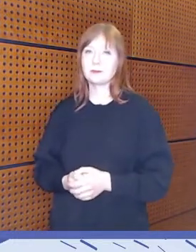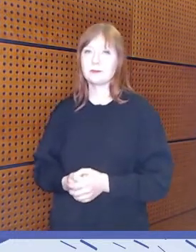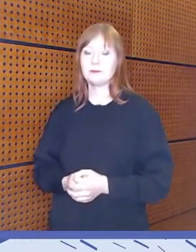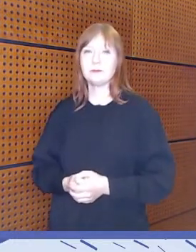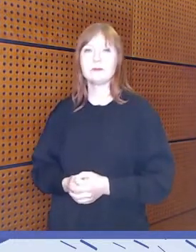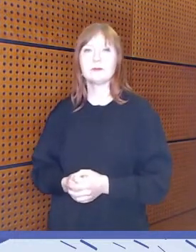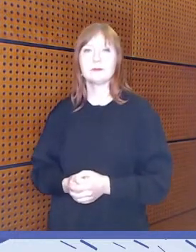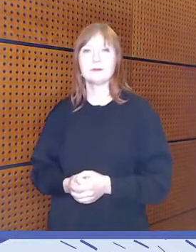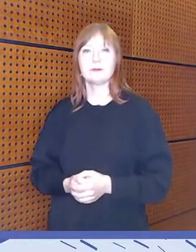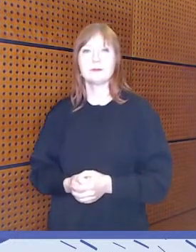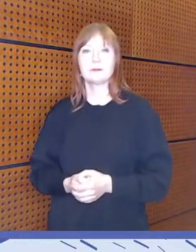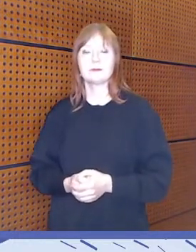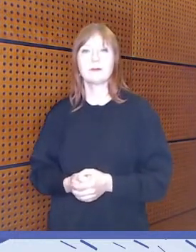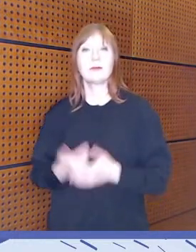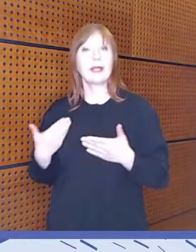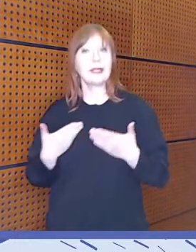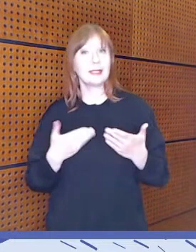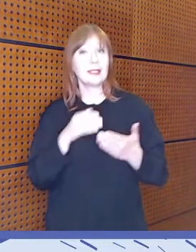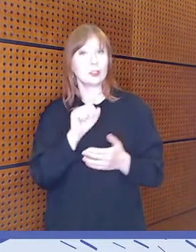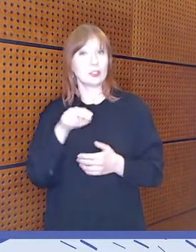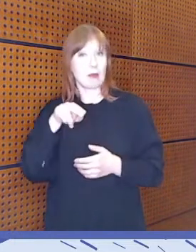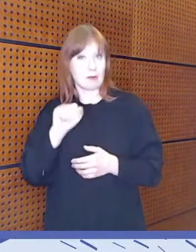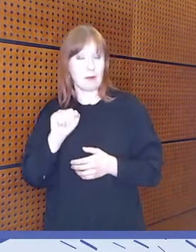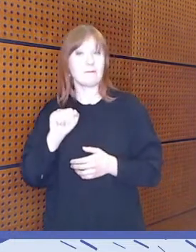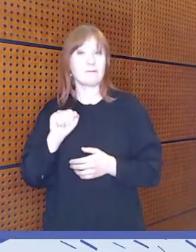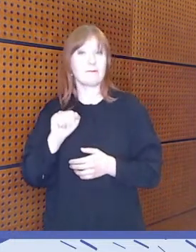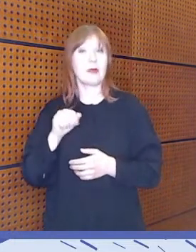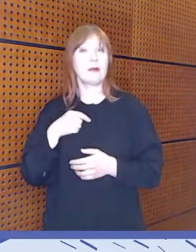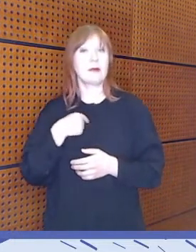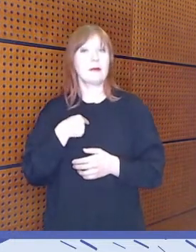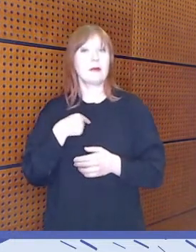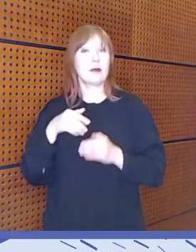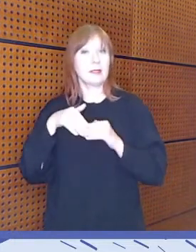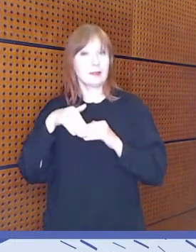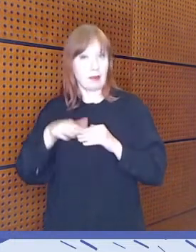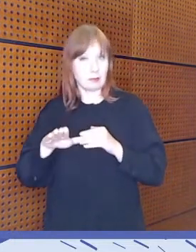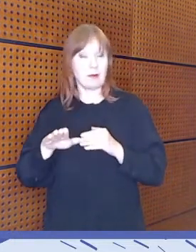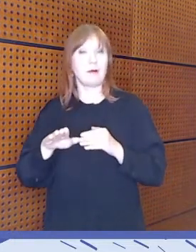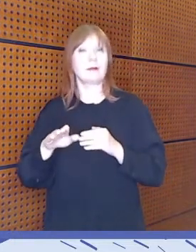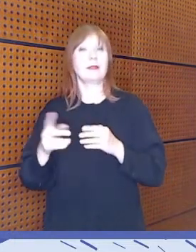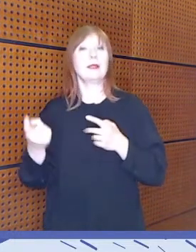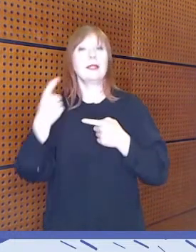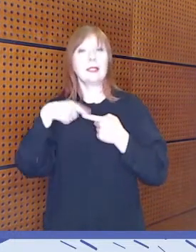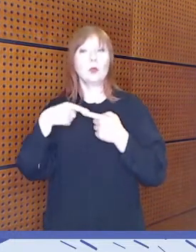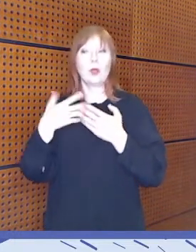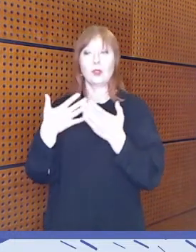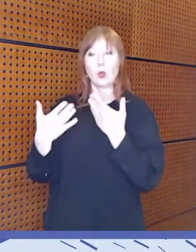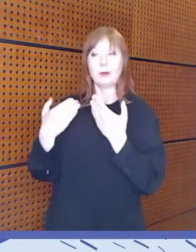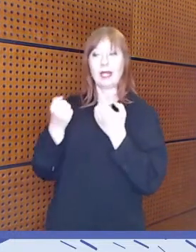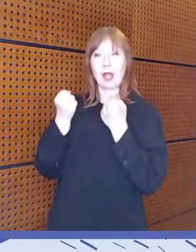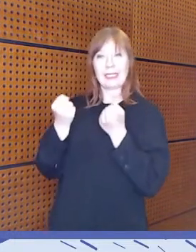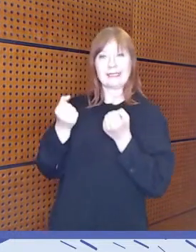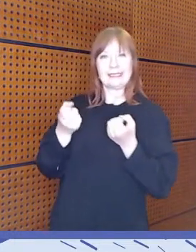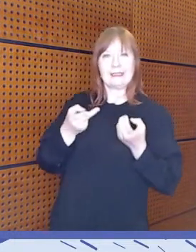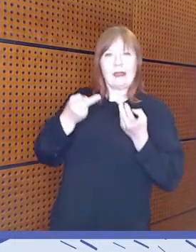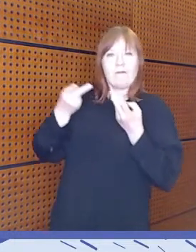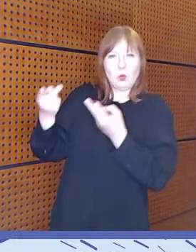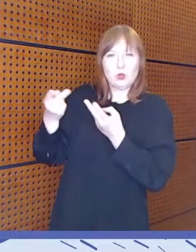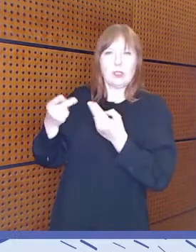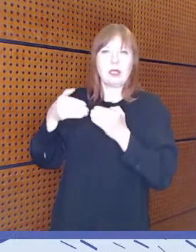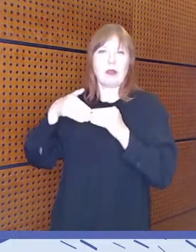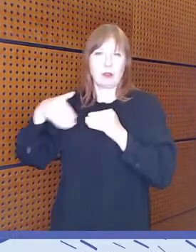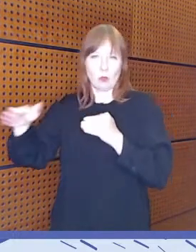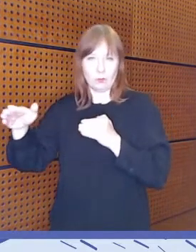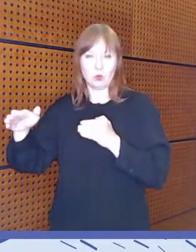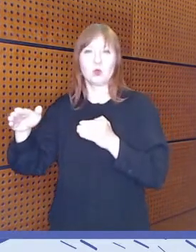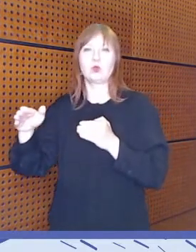Kiitos Anna. Jatkan tästä toiminnan kestävyydestä ja jatkuvuudesta vähän siitä